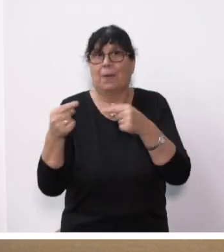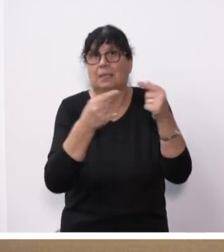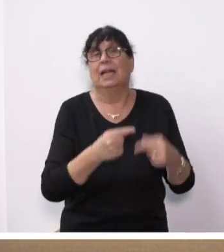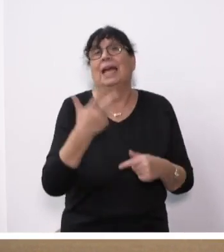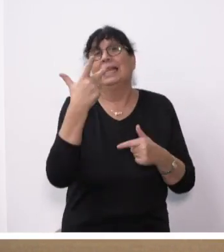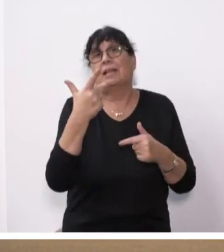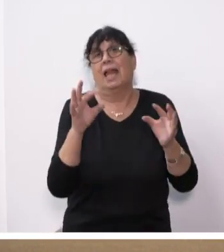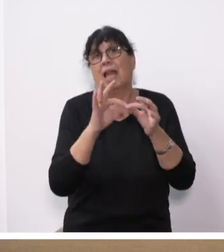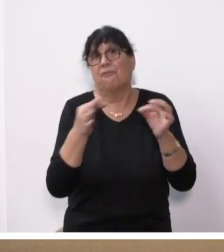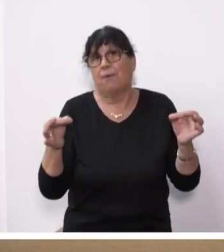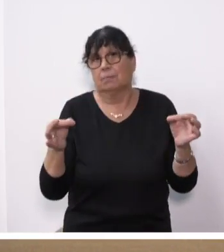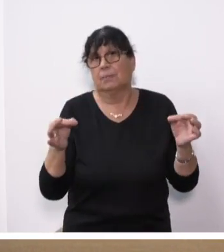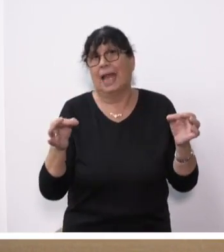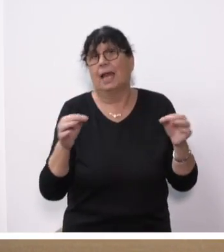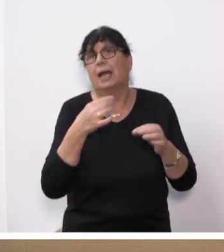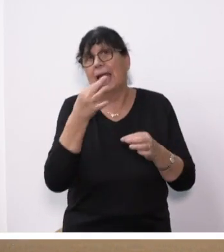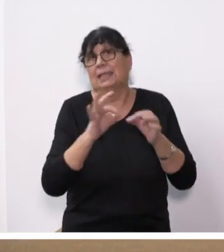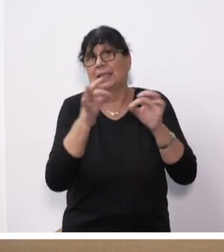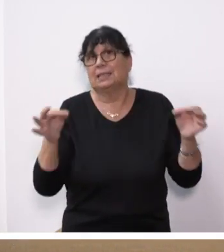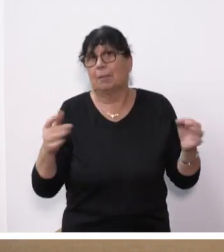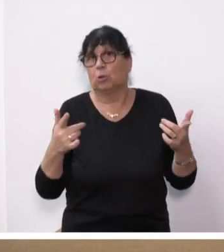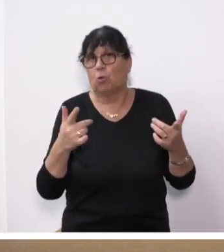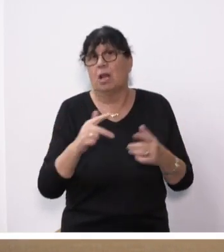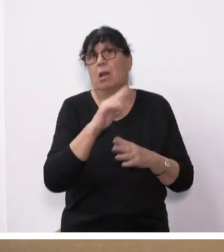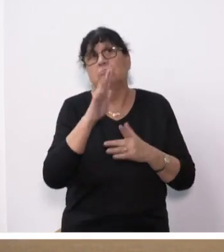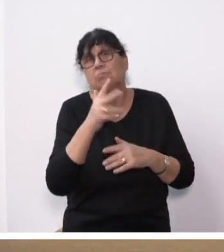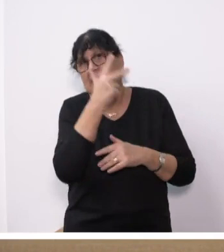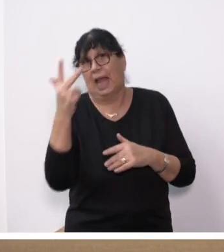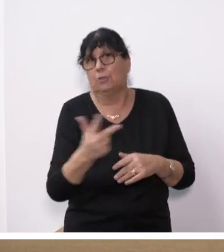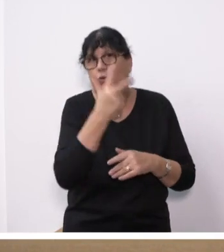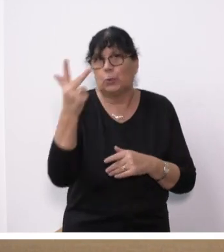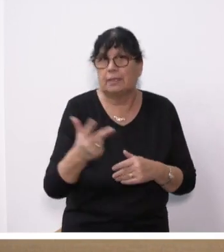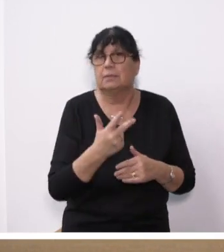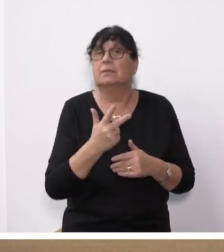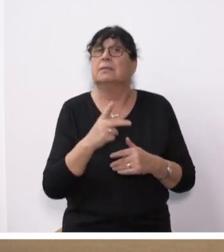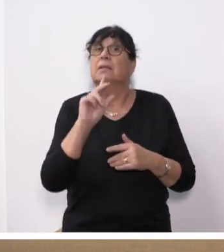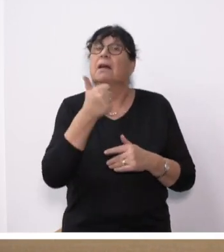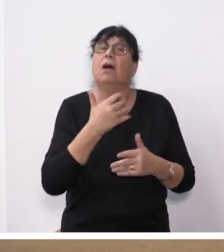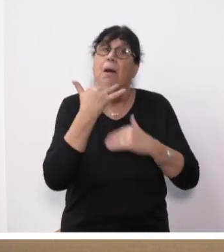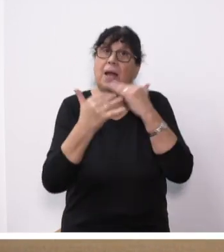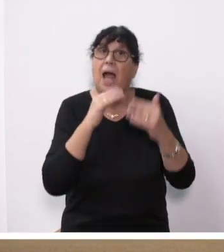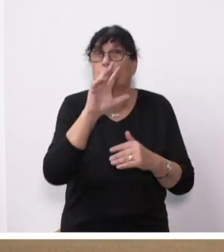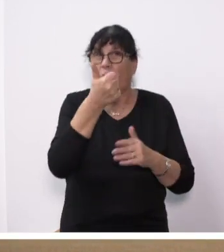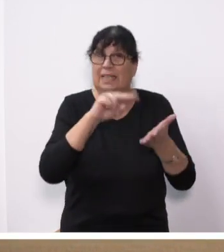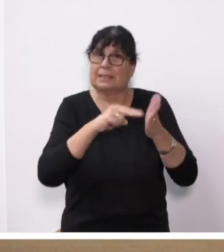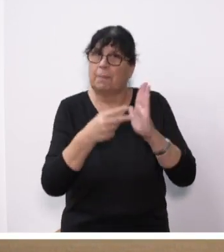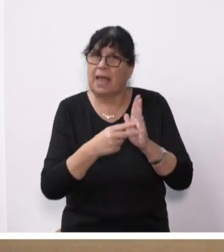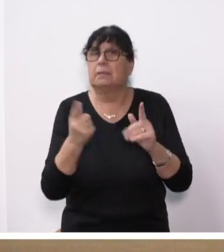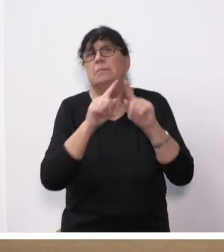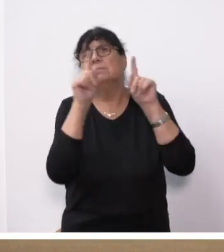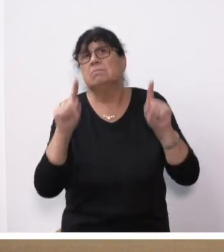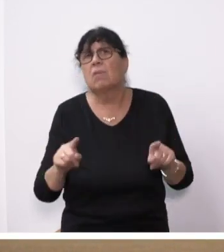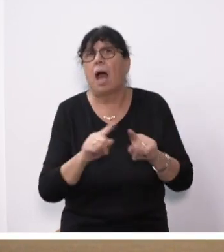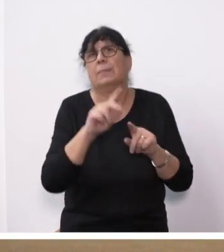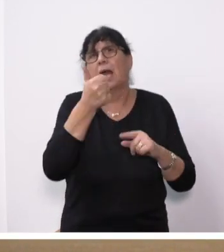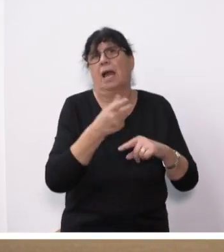Grundredezeitmodul vorgesehen, also rund drei Stunden. Die Beratung der Einzelpläne erfolgt dann jeweils im Rahmen eines